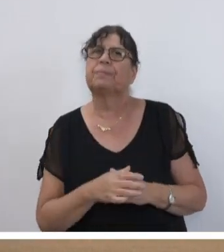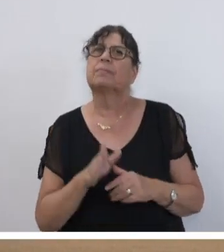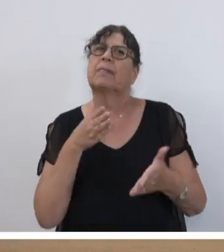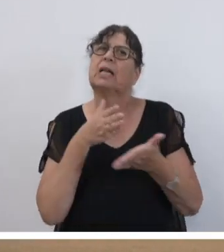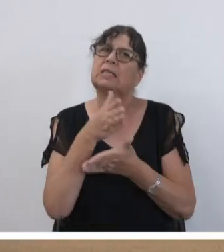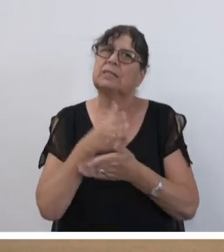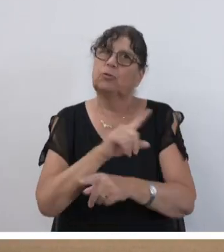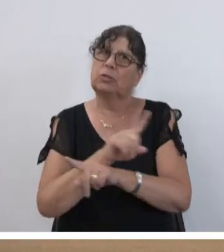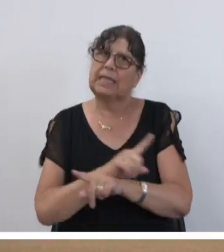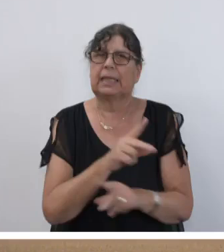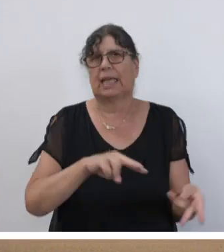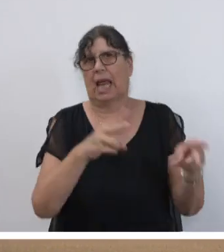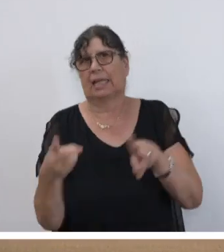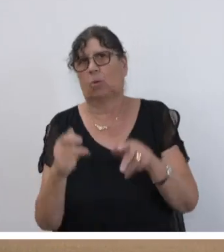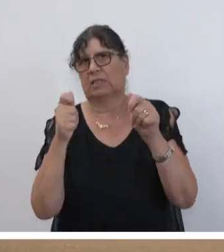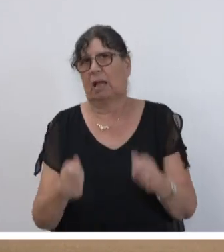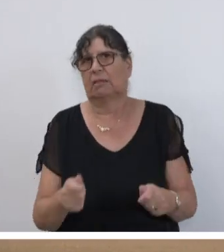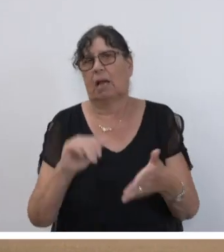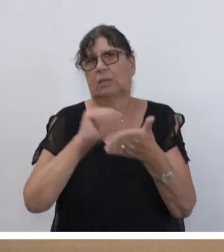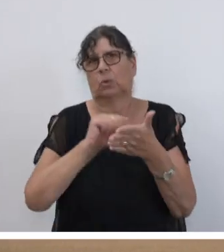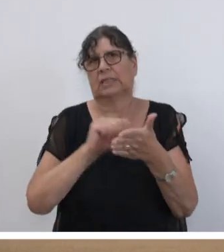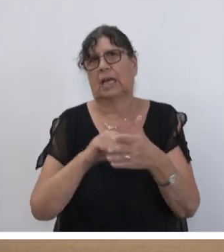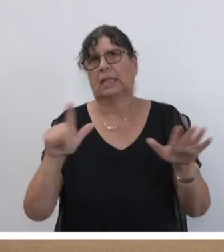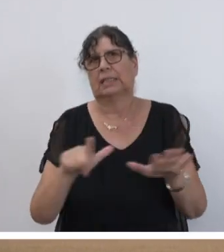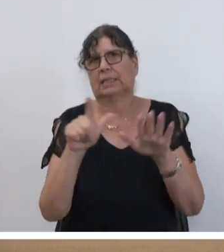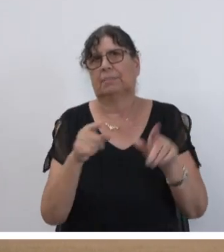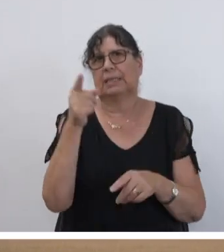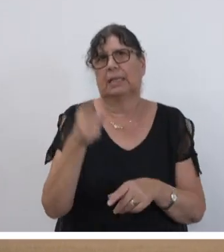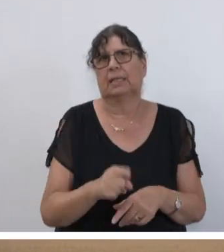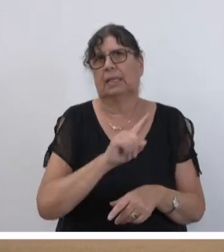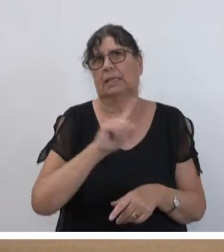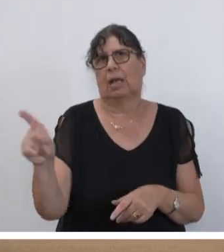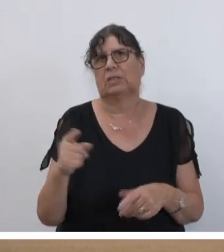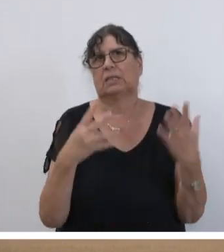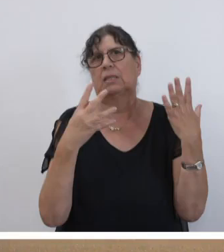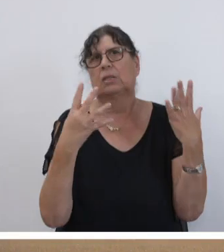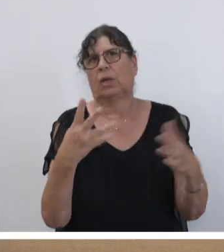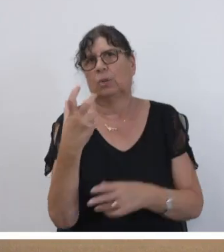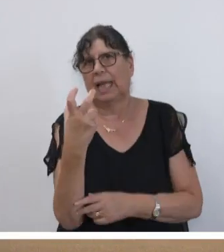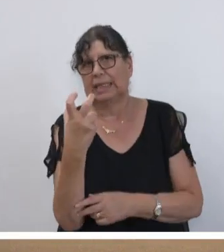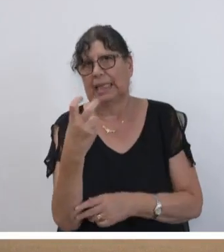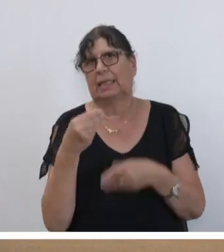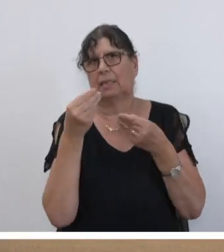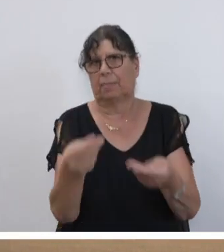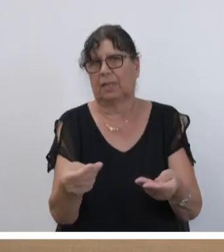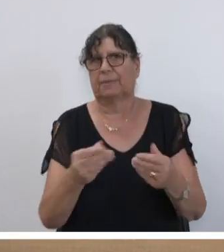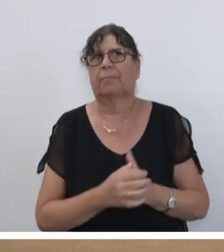zwischenzeitlich einen Abänderungsantrag mit der Drucksache 17-1039 eingebracht.